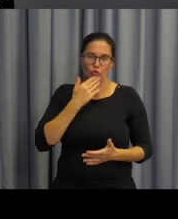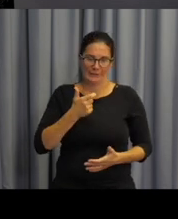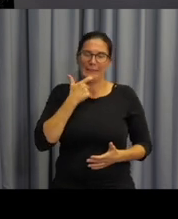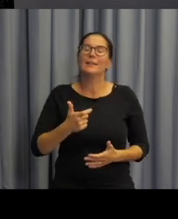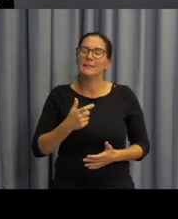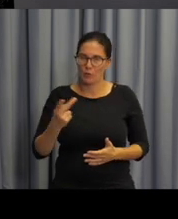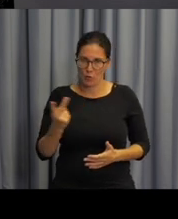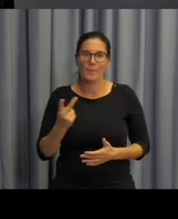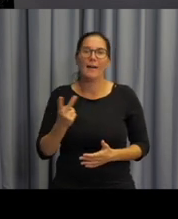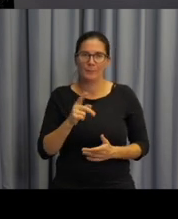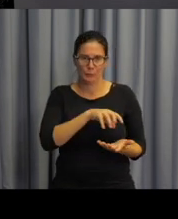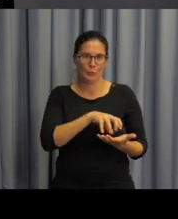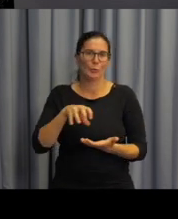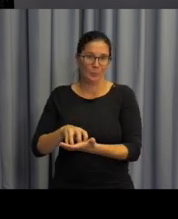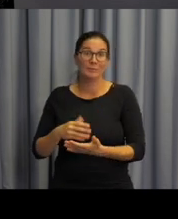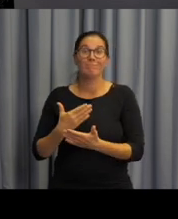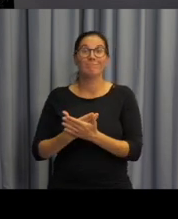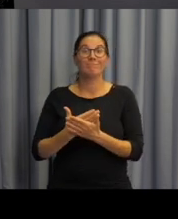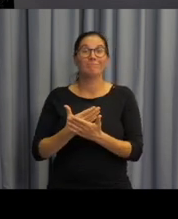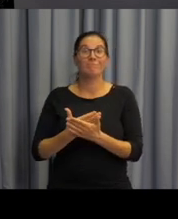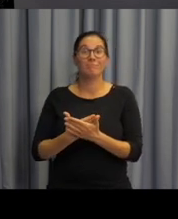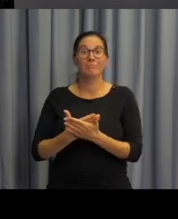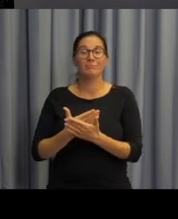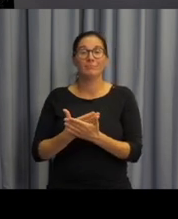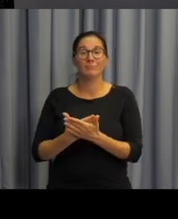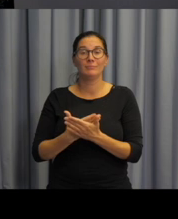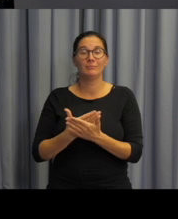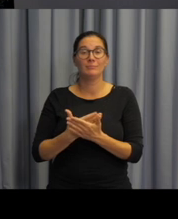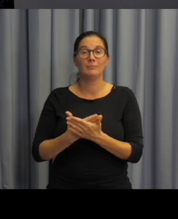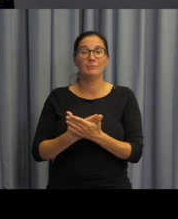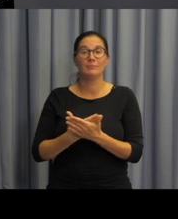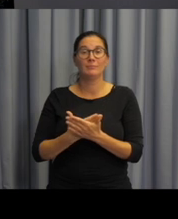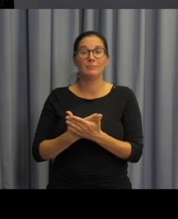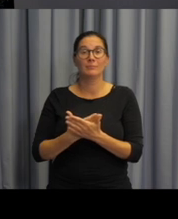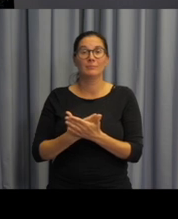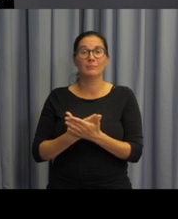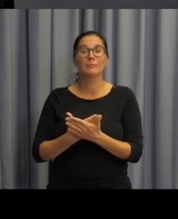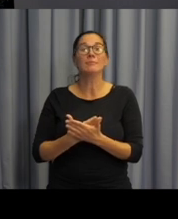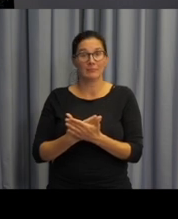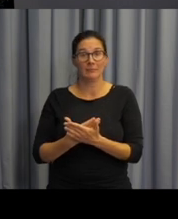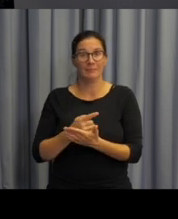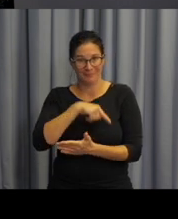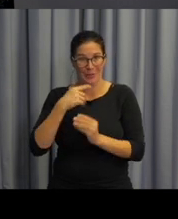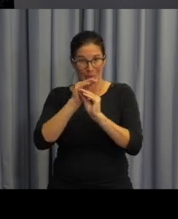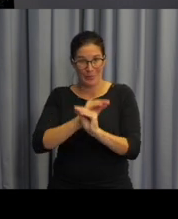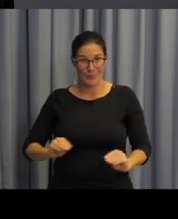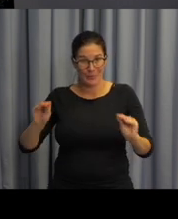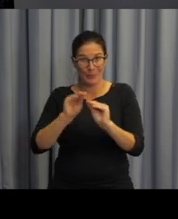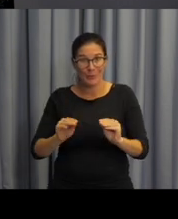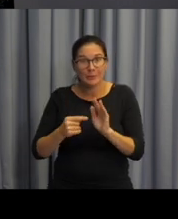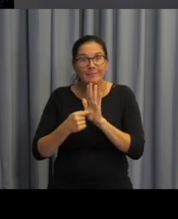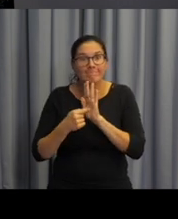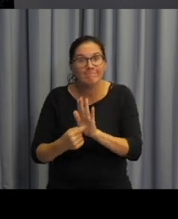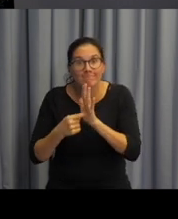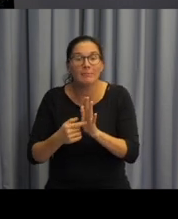tudíž jí potřebujeme zpřístupnit tak, že